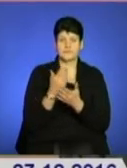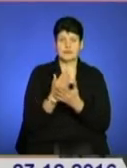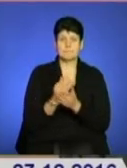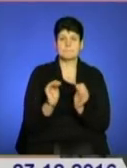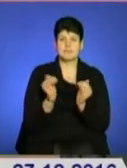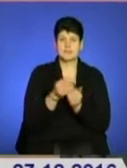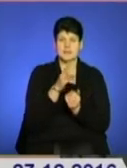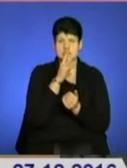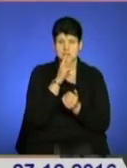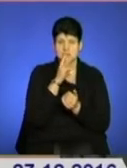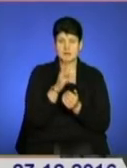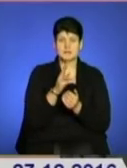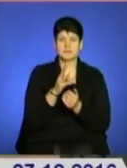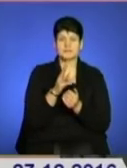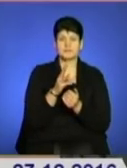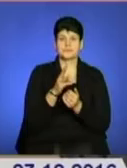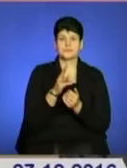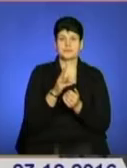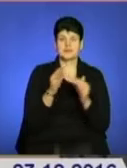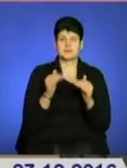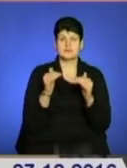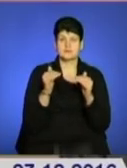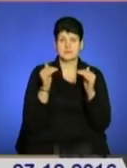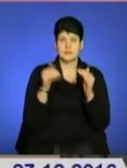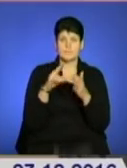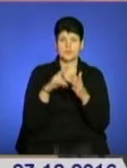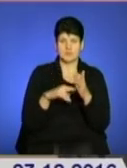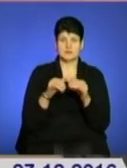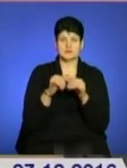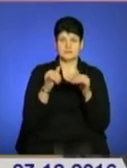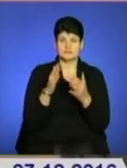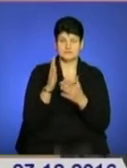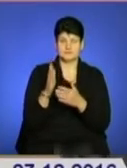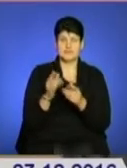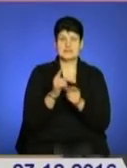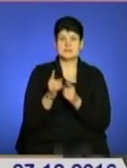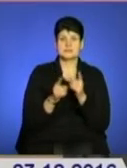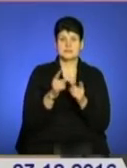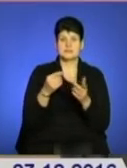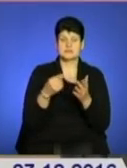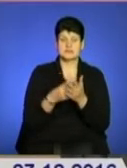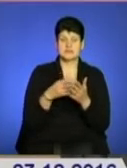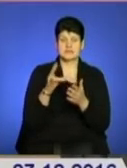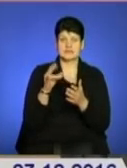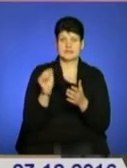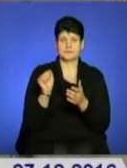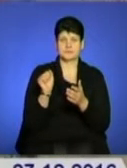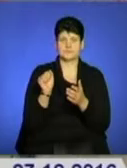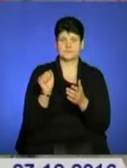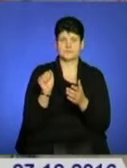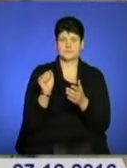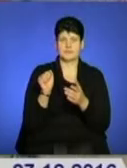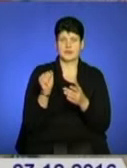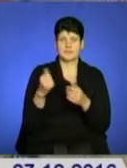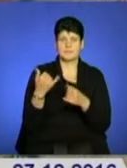заробітна плата зросте, податки виростуть, зміняться і тарифи на рідке пало.